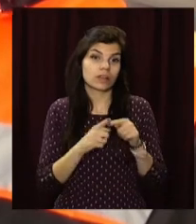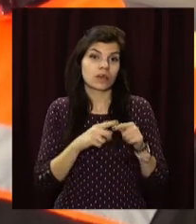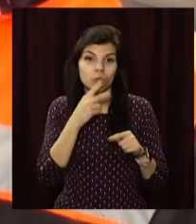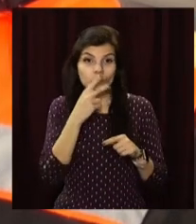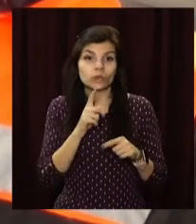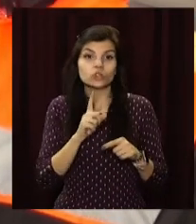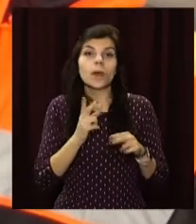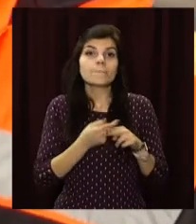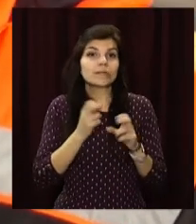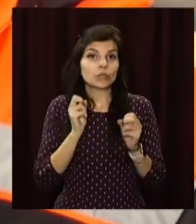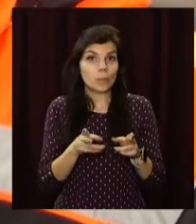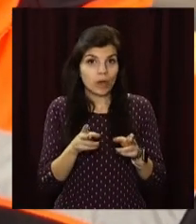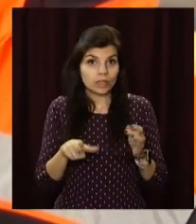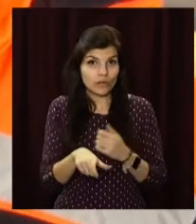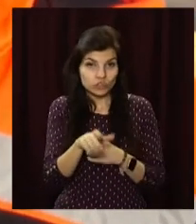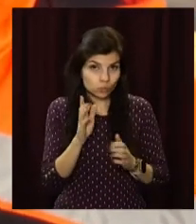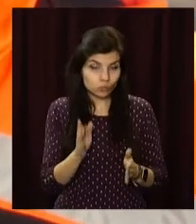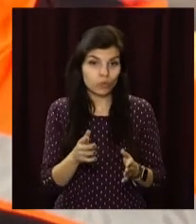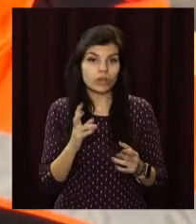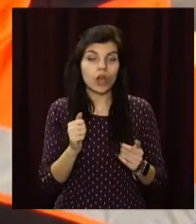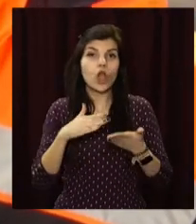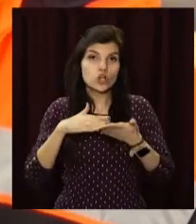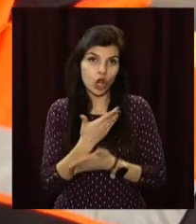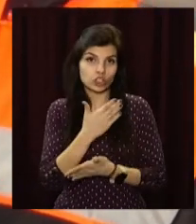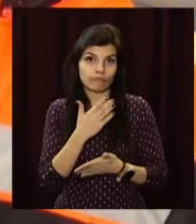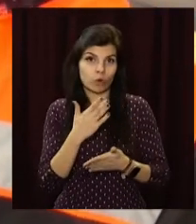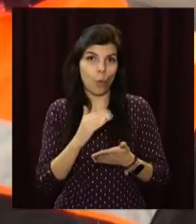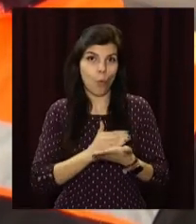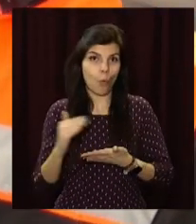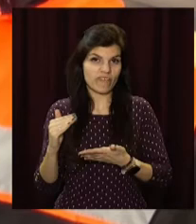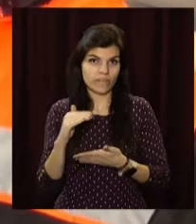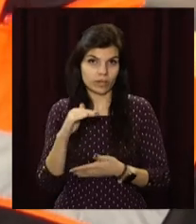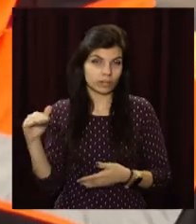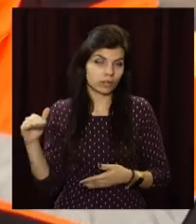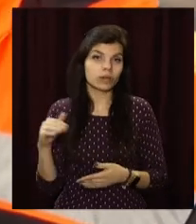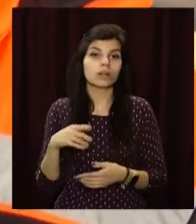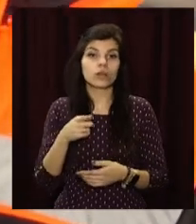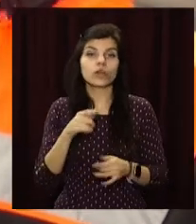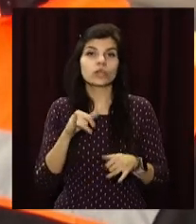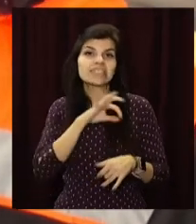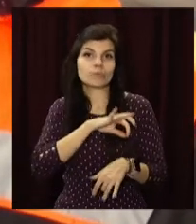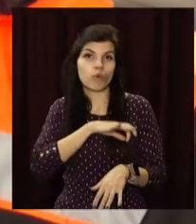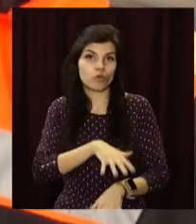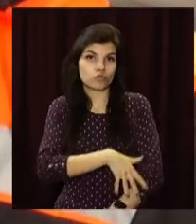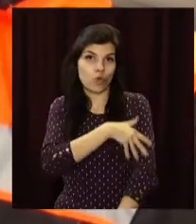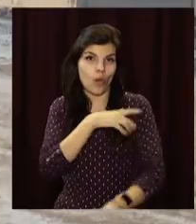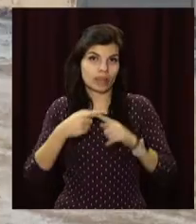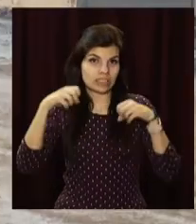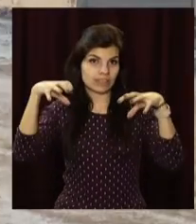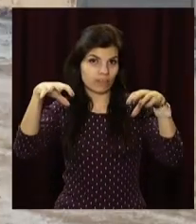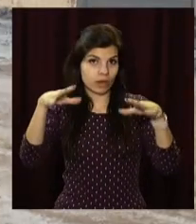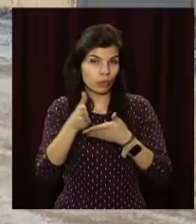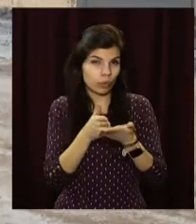у нас і безпека руху буде на якісному рівні. І більше тривалий термін експлуатації цього освітлення.